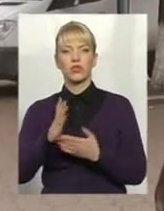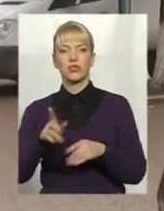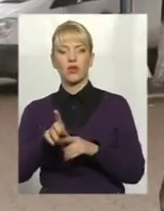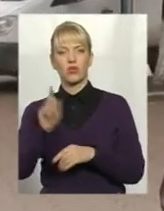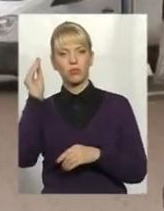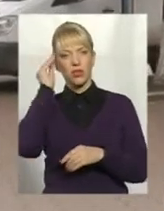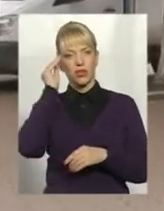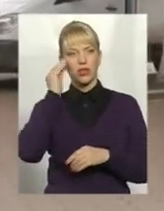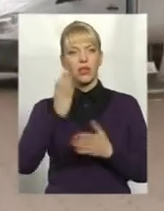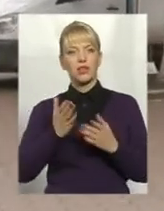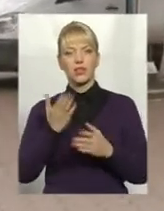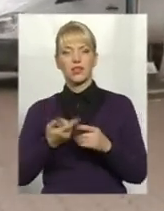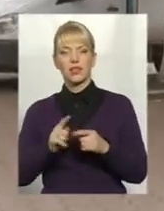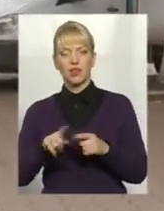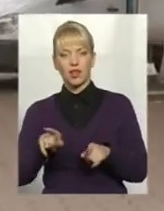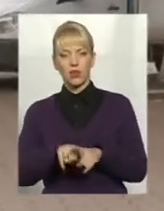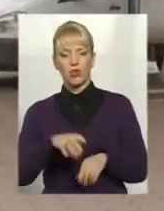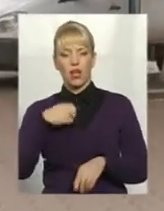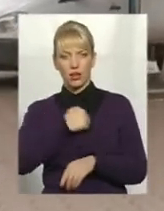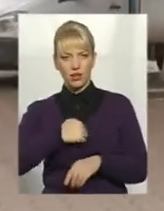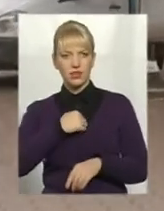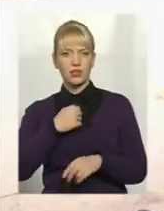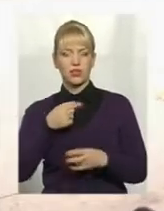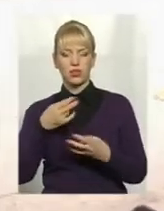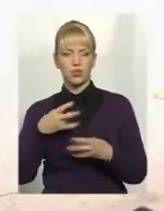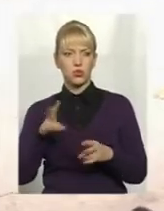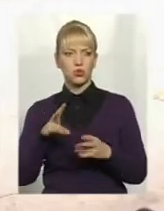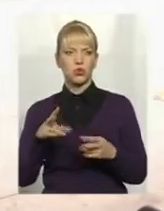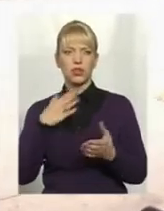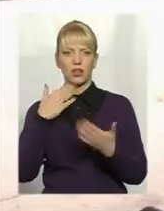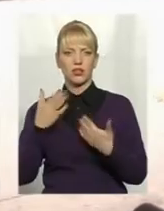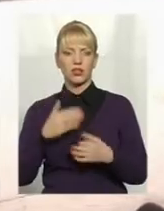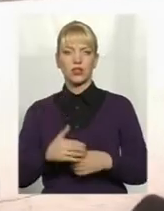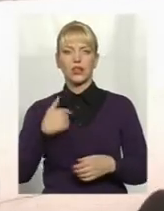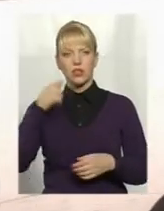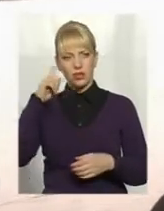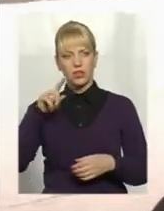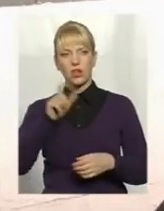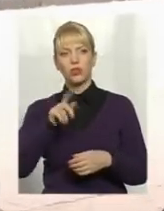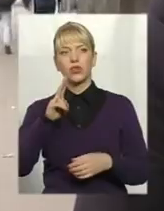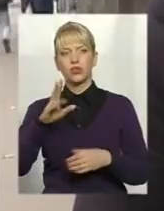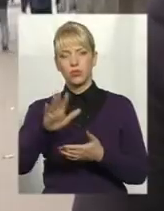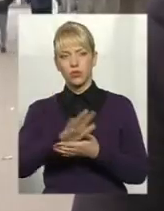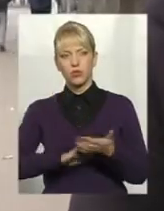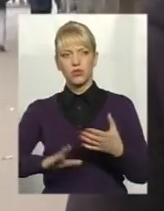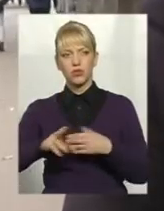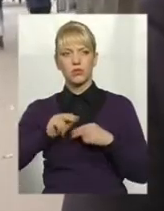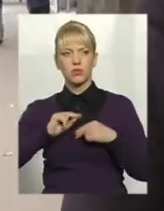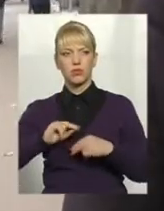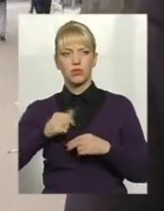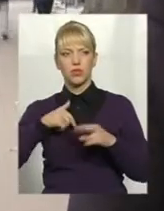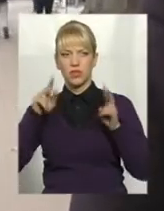що якщо це агресор, то з ними, мабуть, потрібно закінчувати це все. Знаю людей, які продовжують співпрацювати. Не знаю,